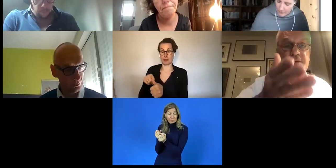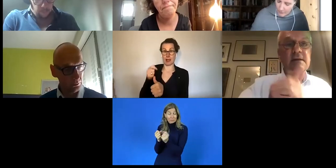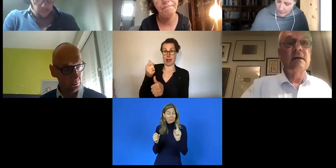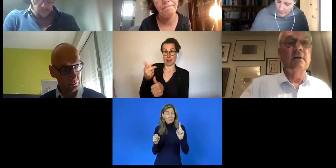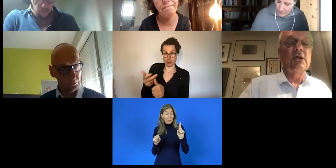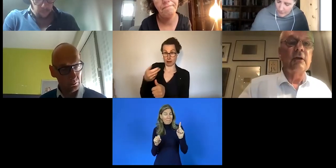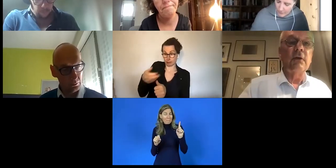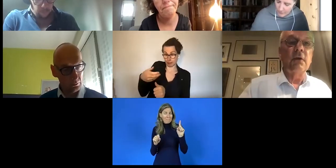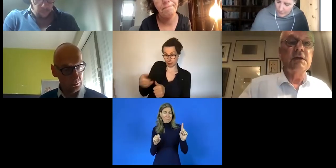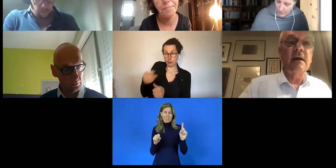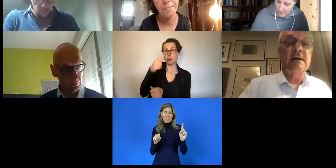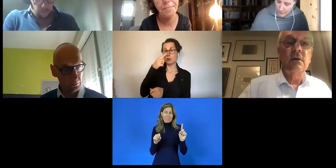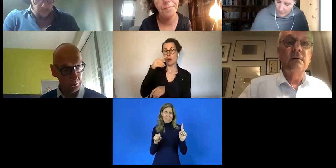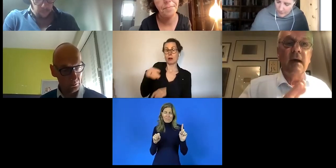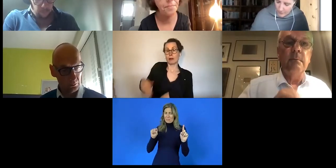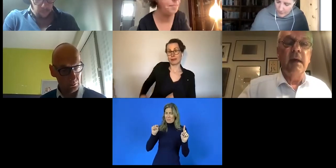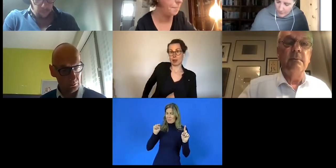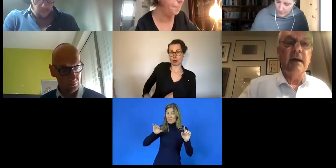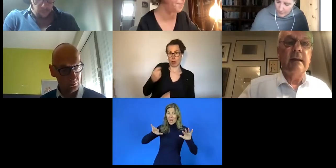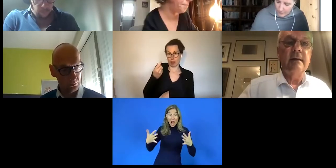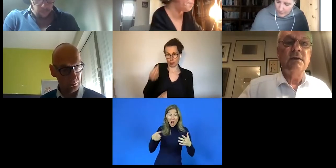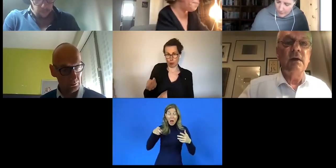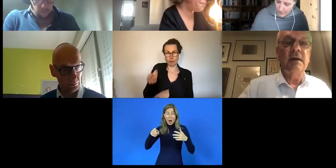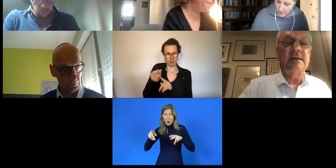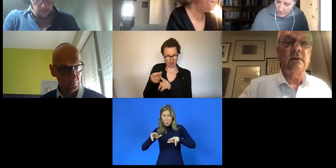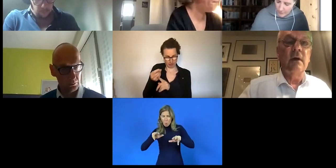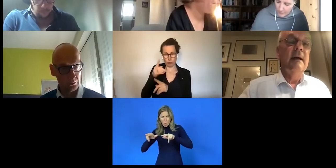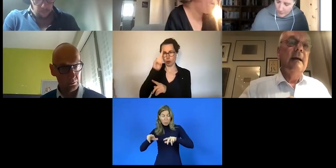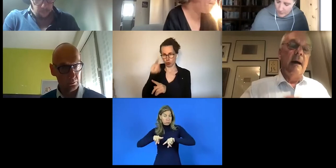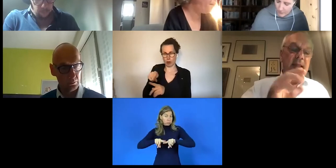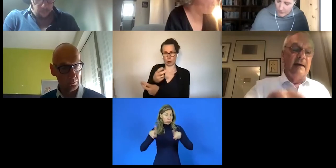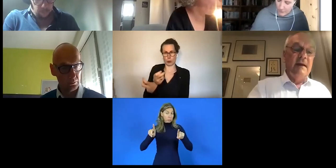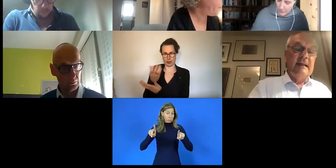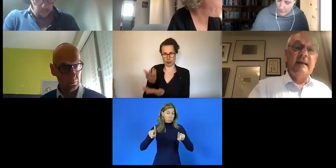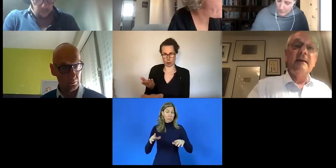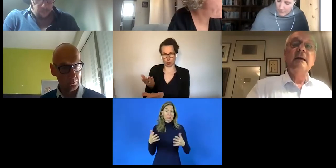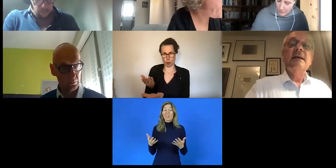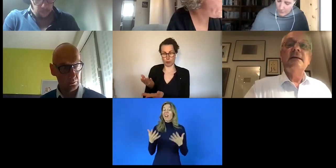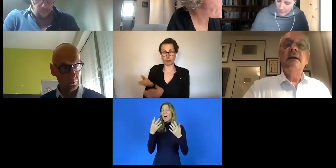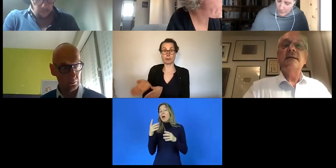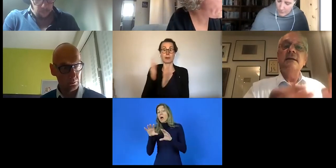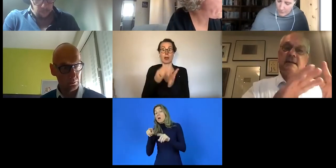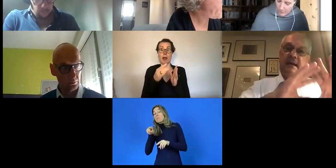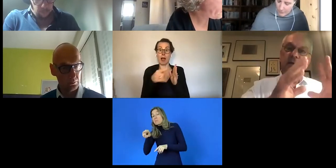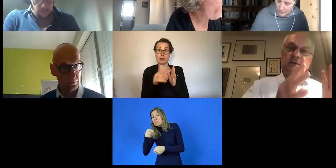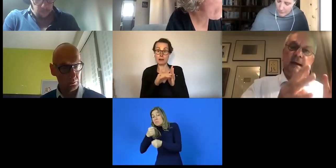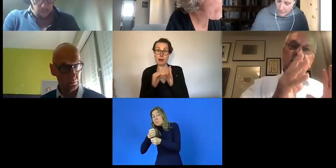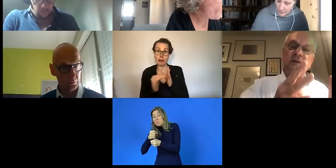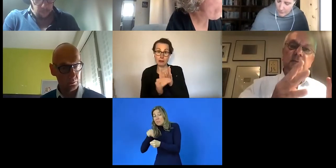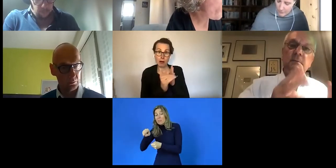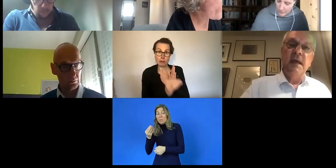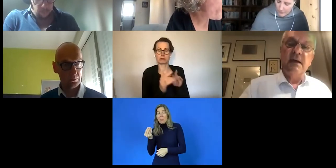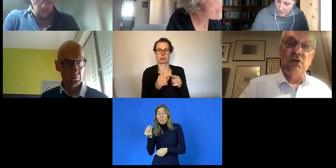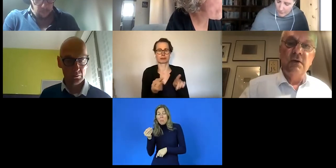und das ist in Deutschland und Österreich so. Wir haben in beiden Ländern zwar einen Sektor, aber in anderen Ländern ist dieser Sektor zwar